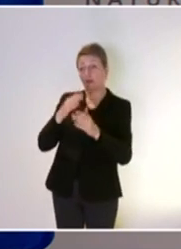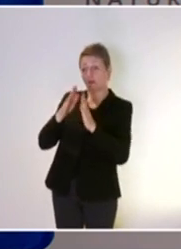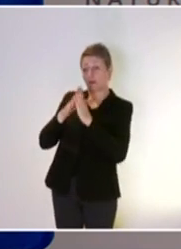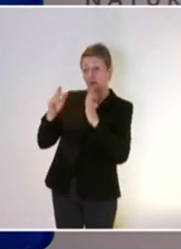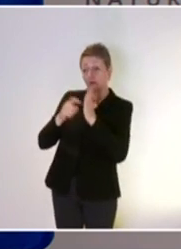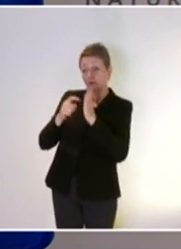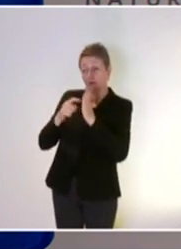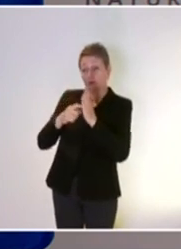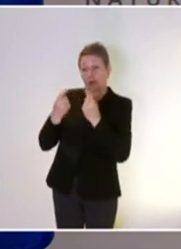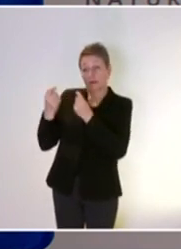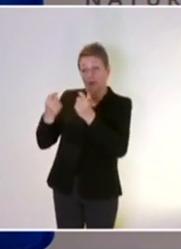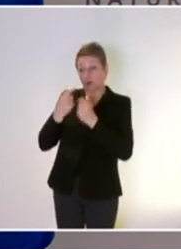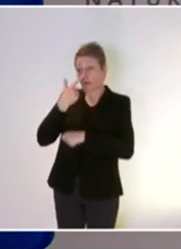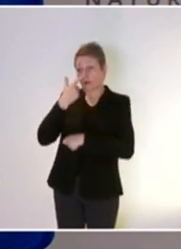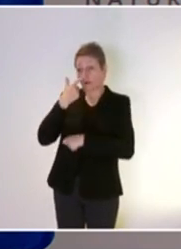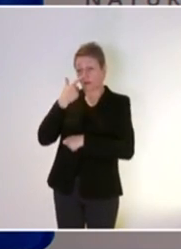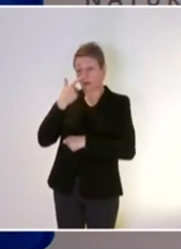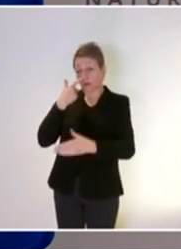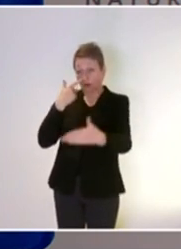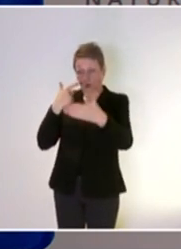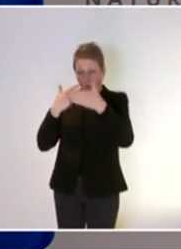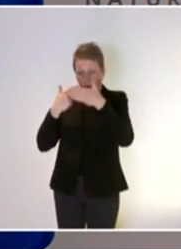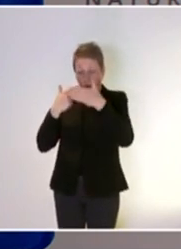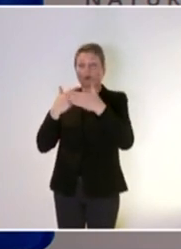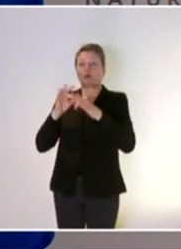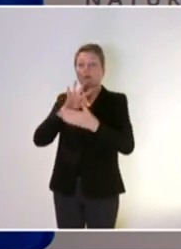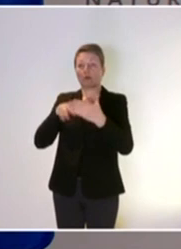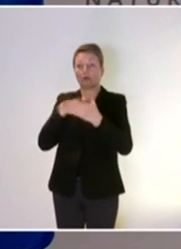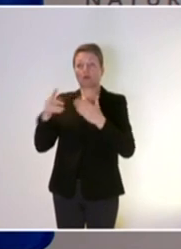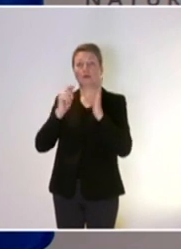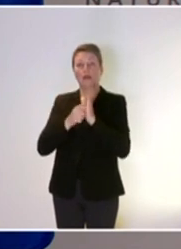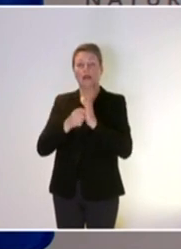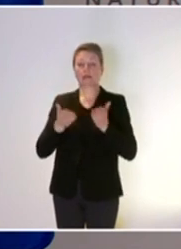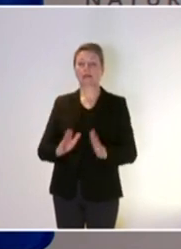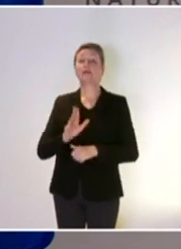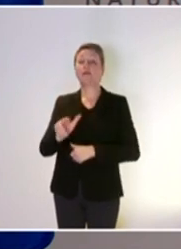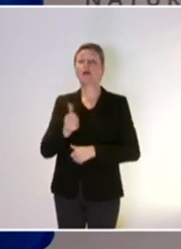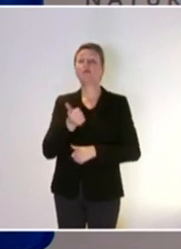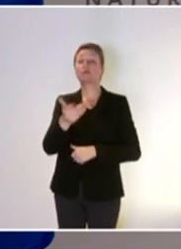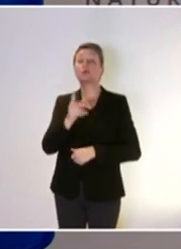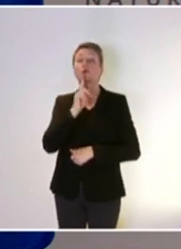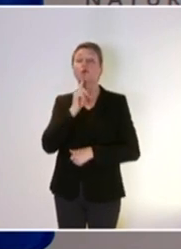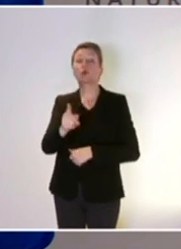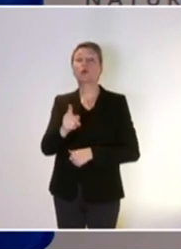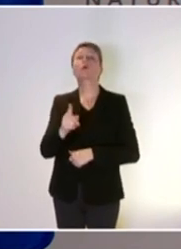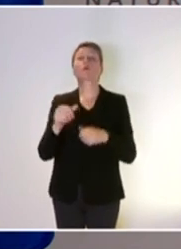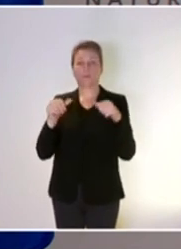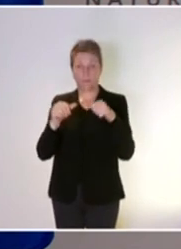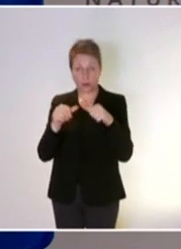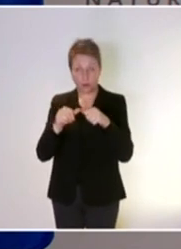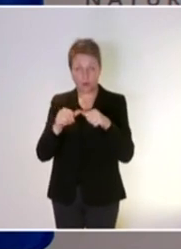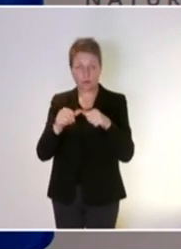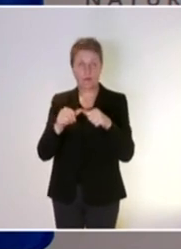on est un peu juste en termes de calendrier et donc je déterminerai dans les jours qui viennent ce que l'on sort et